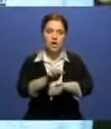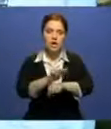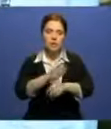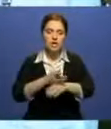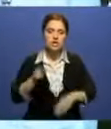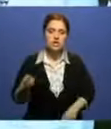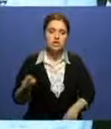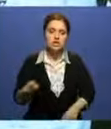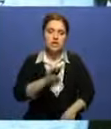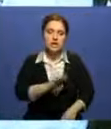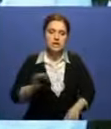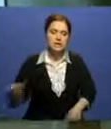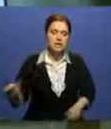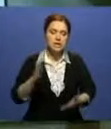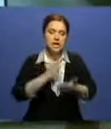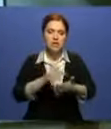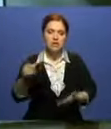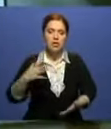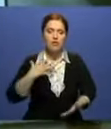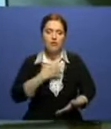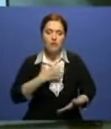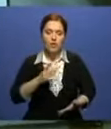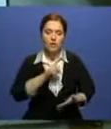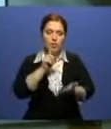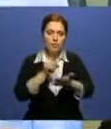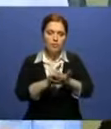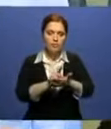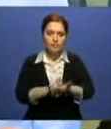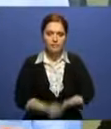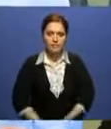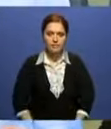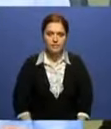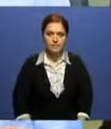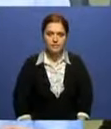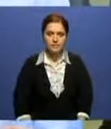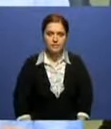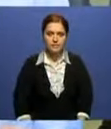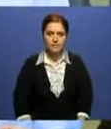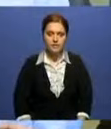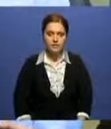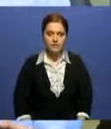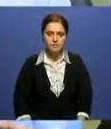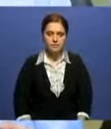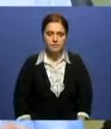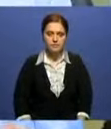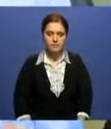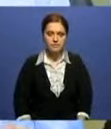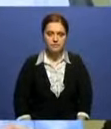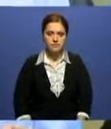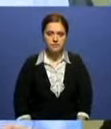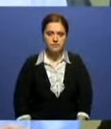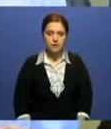тысячи детей. Он особо отметил значение таких объектов для города. Ваша самая главная задача – вот это надо сохранить.